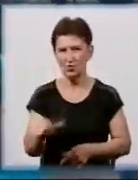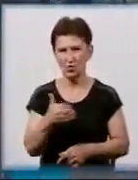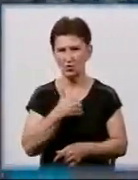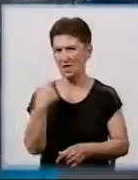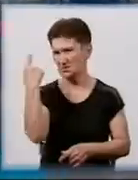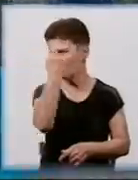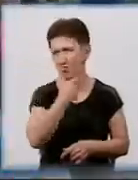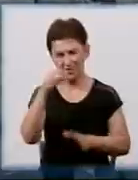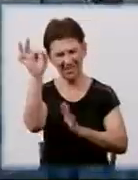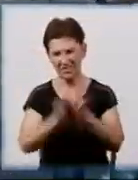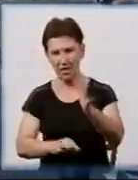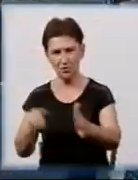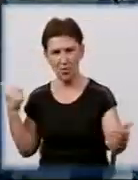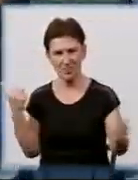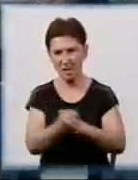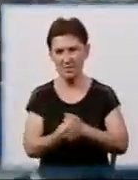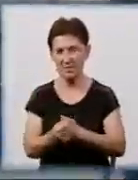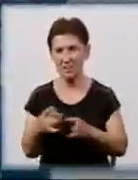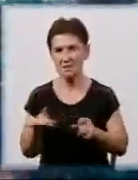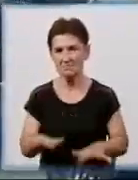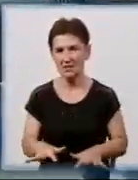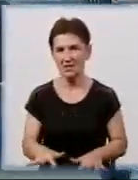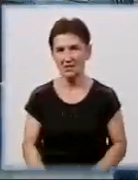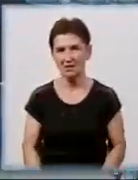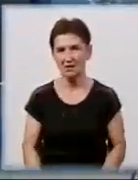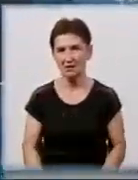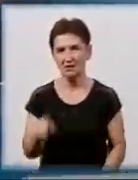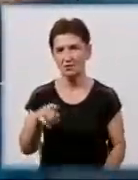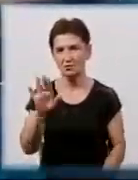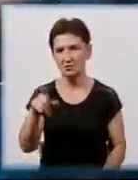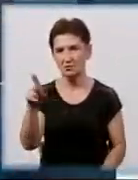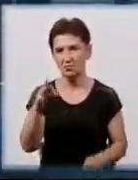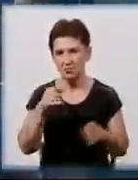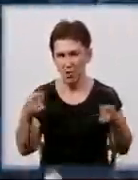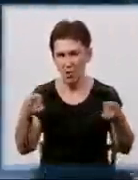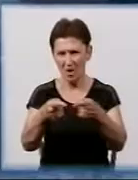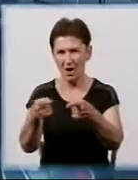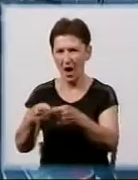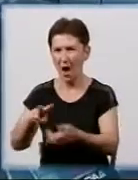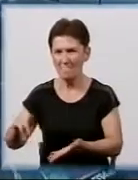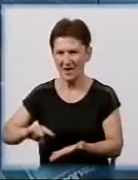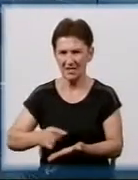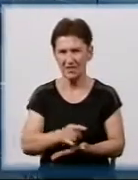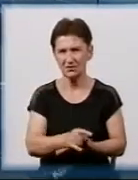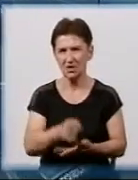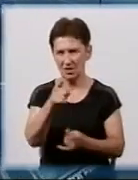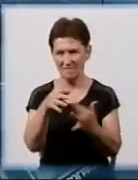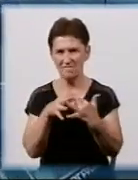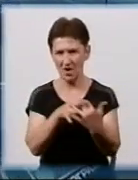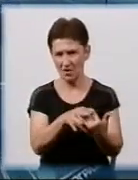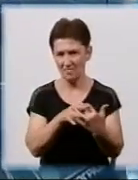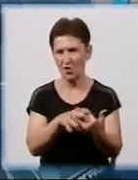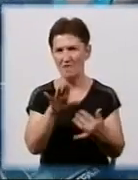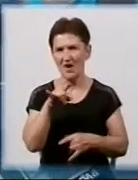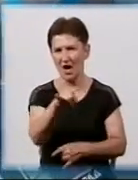морду, зразу, на місці. Як сюди все попрато, тоді вони будуть нікатися по норам, як ті криси тилові. Воював теж в